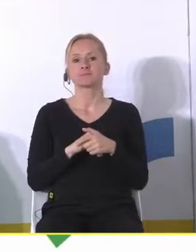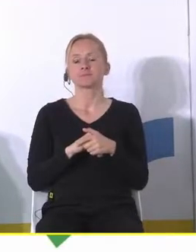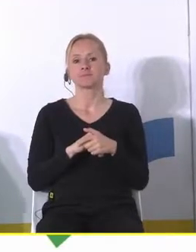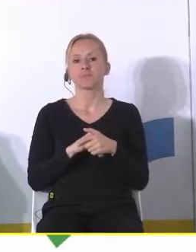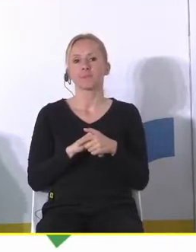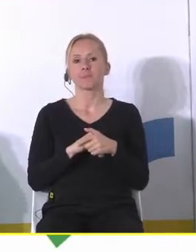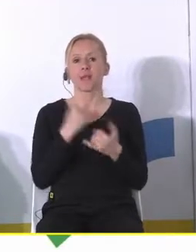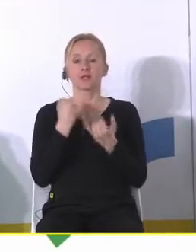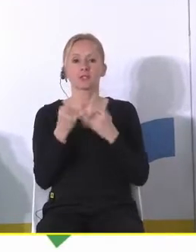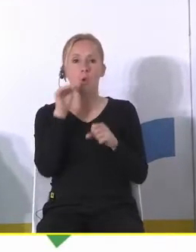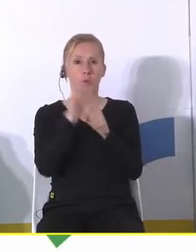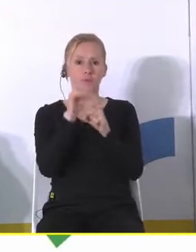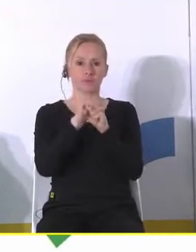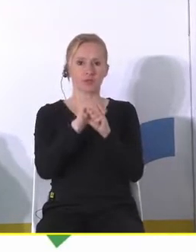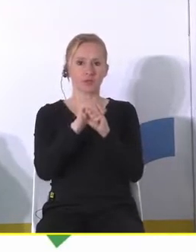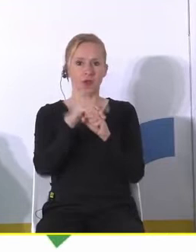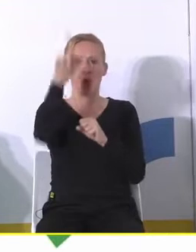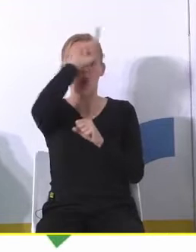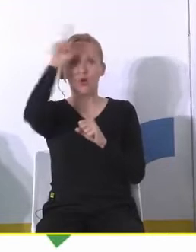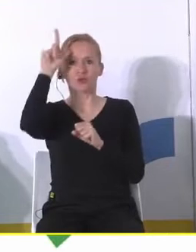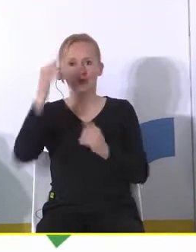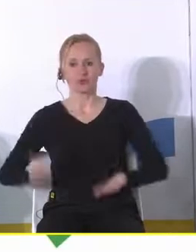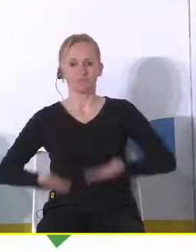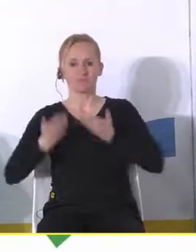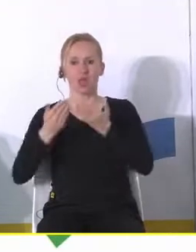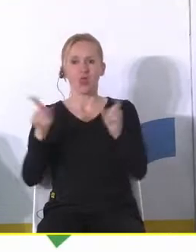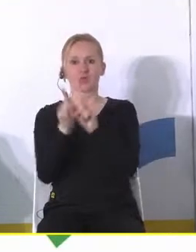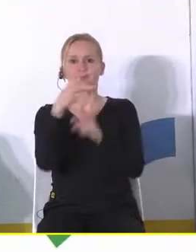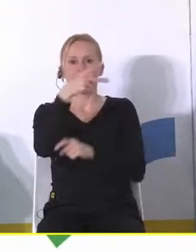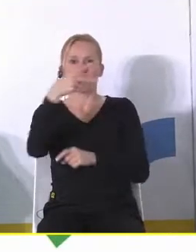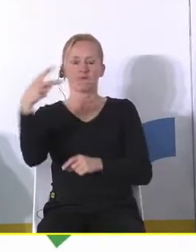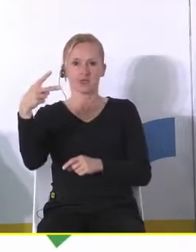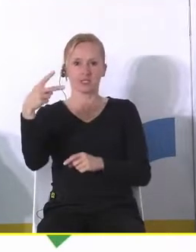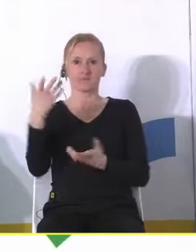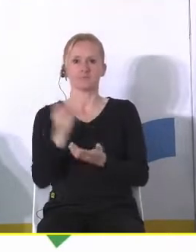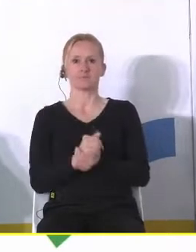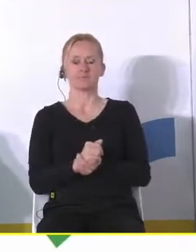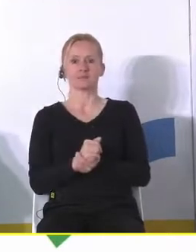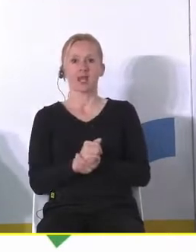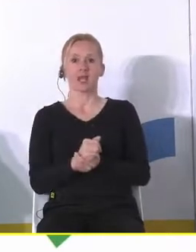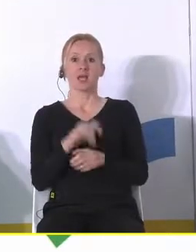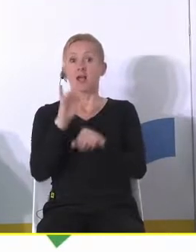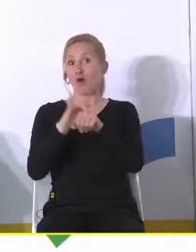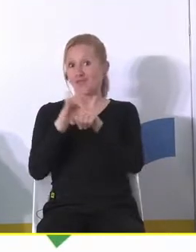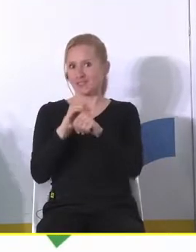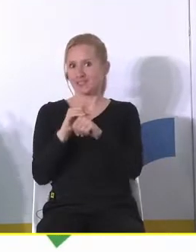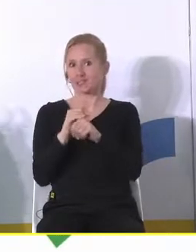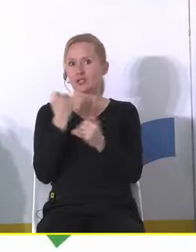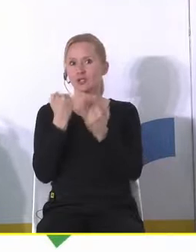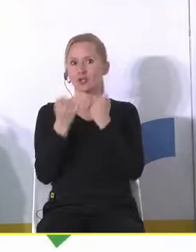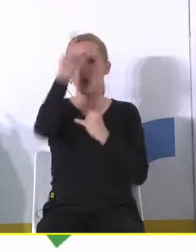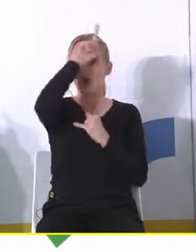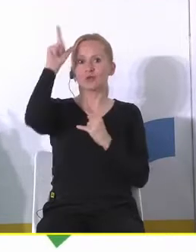jeżeli się umówimy że demografia i dzietność to w sumie jest wynikowa to jest rezultat tego że po pierwsze ludzie